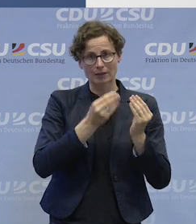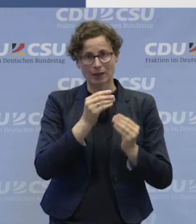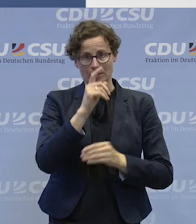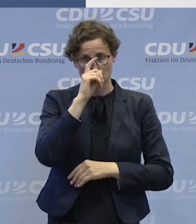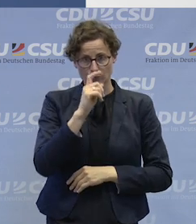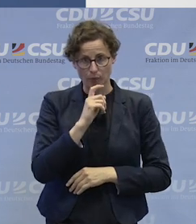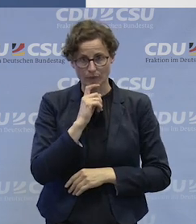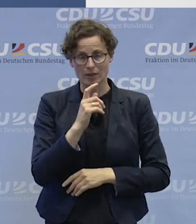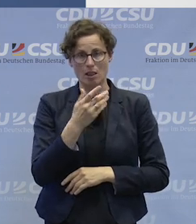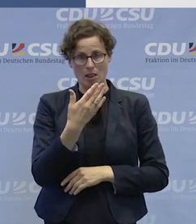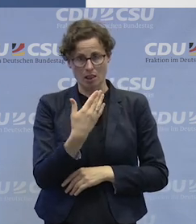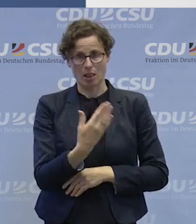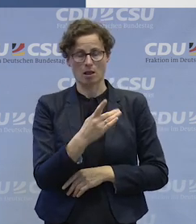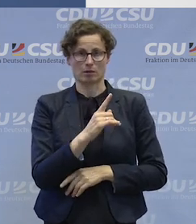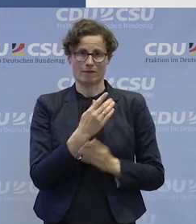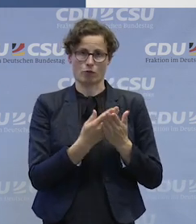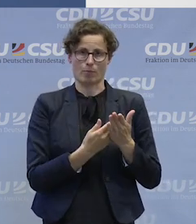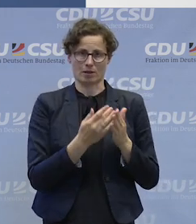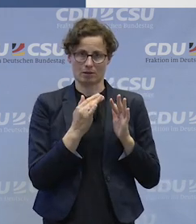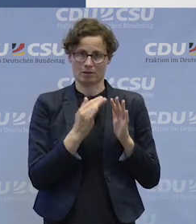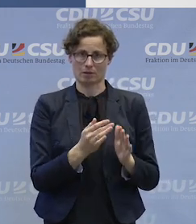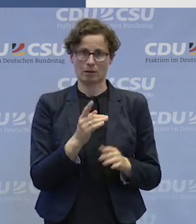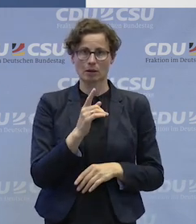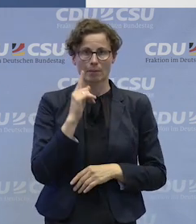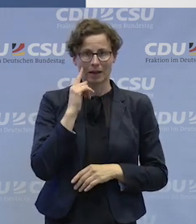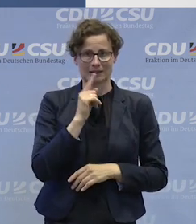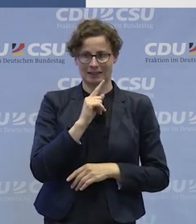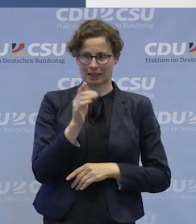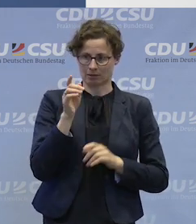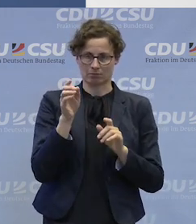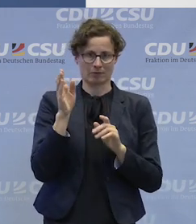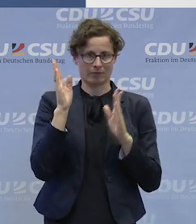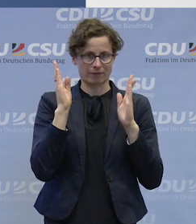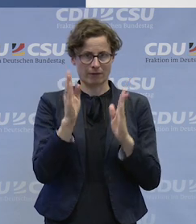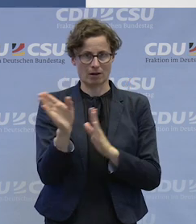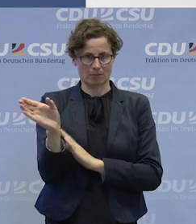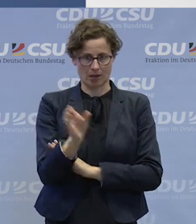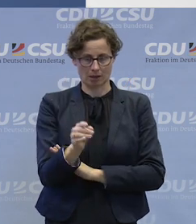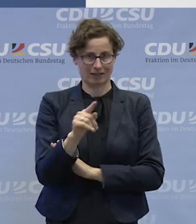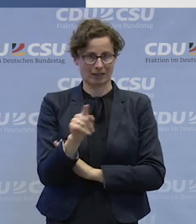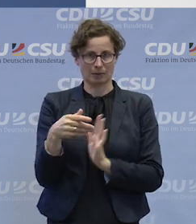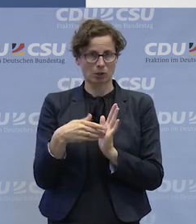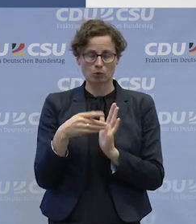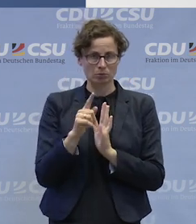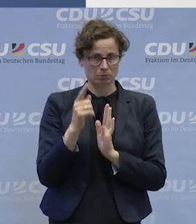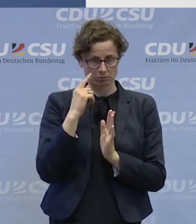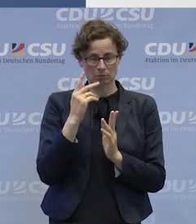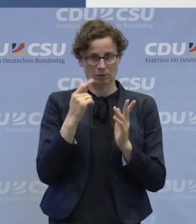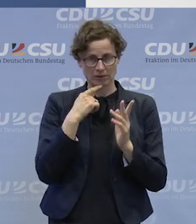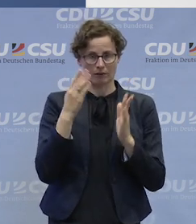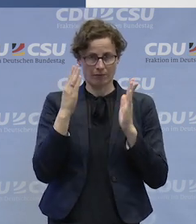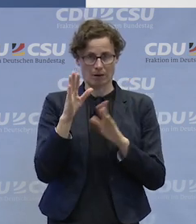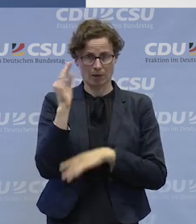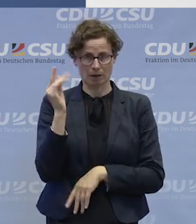werbe, dass das selbstverständlich nicht nur für nichtbehinderte Menschen gelten soll oder offen ist, sondern ganz bewusst